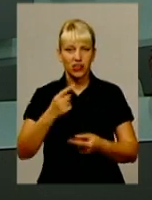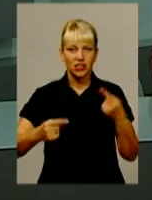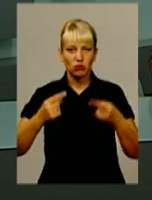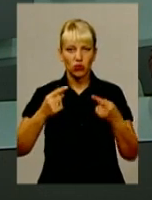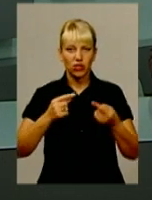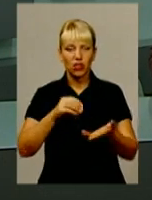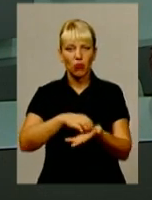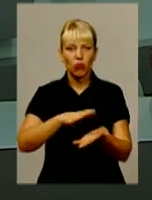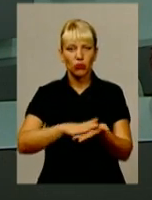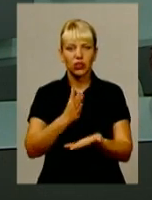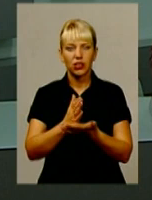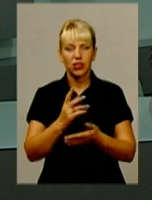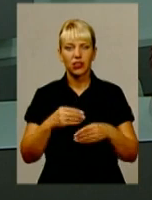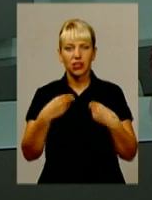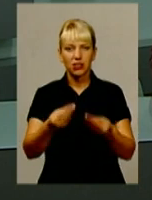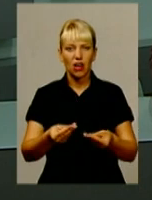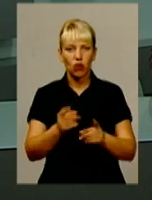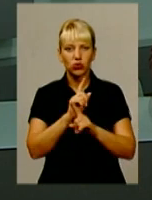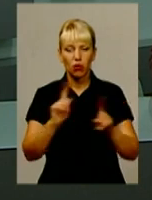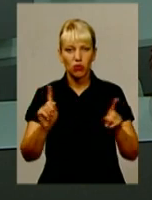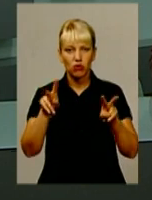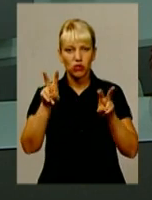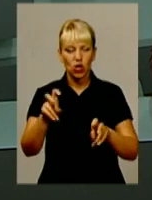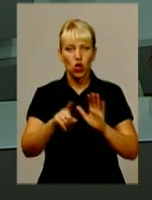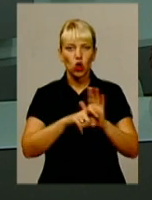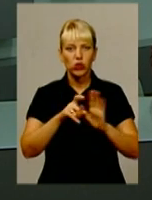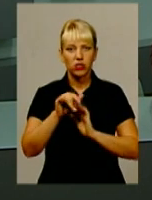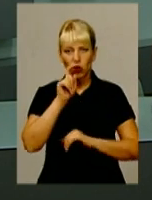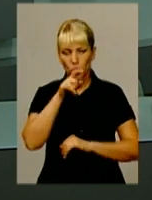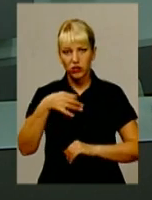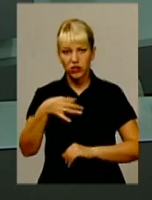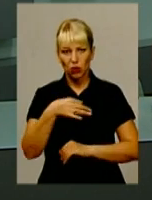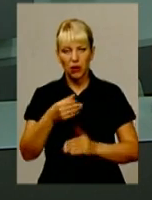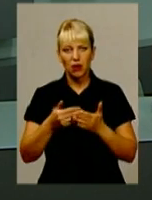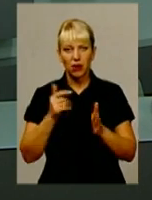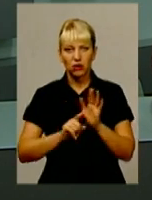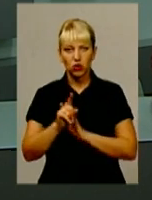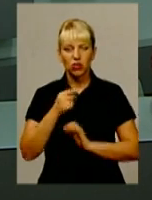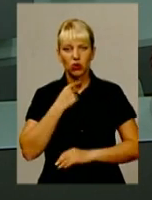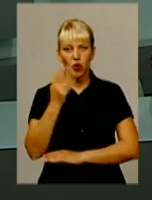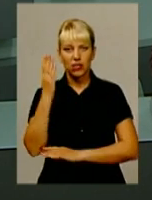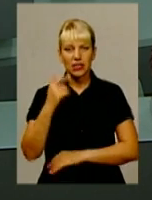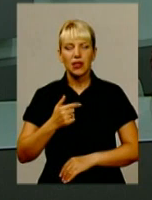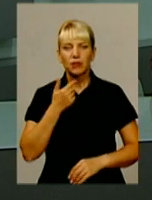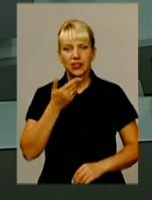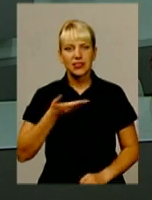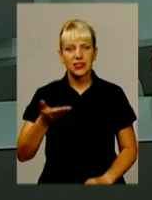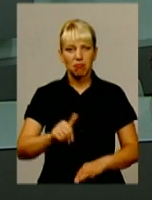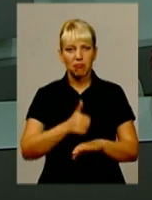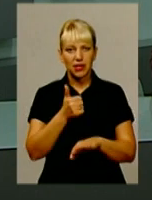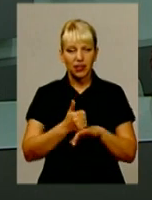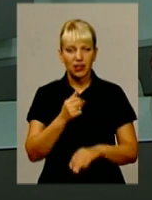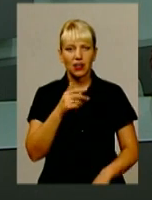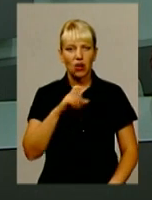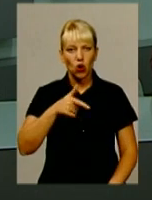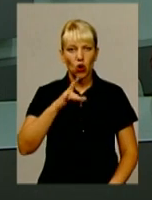проєкту закону є надання особливого статусу Донецькій та Луганській областям. Перед початком голосування спікер Володимир Гройсман закликав